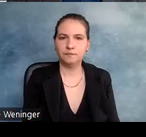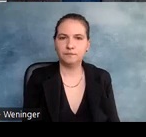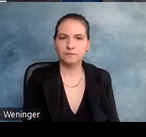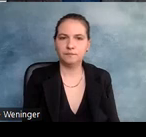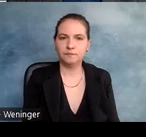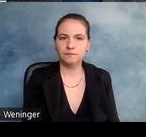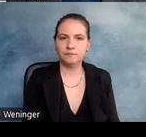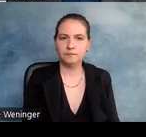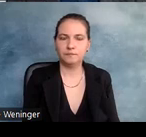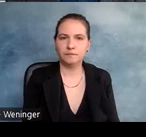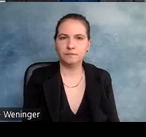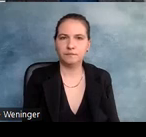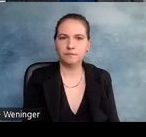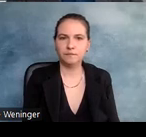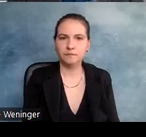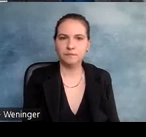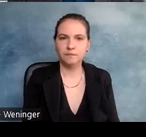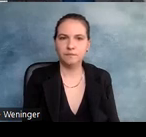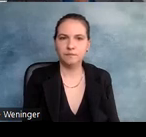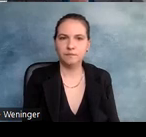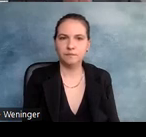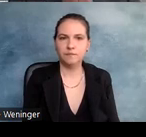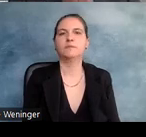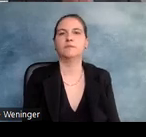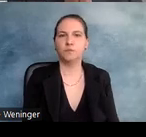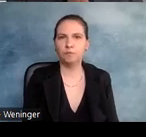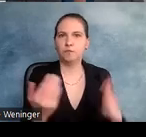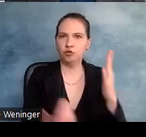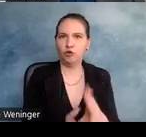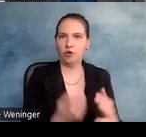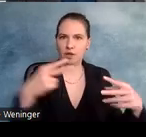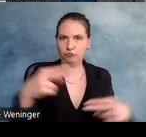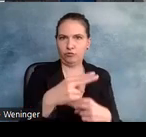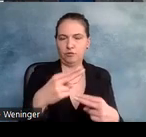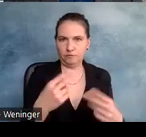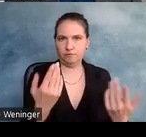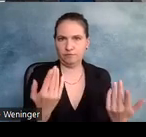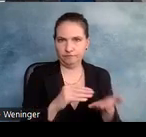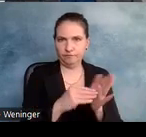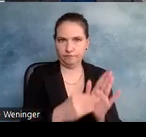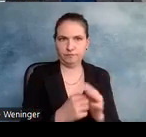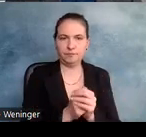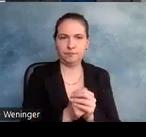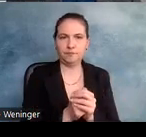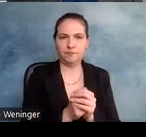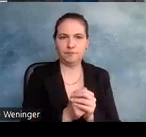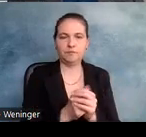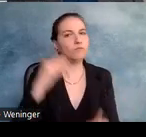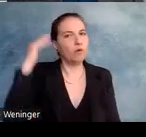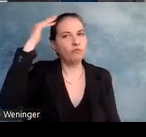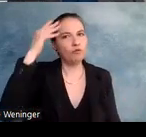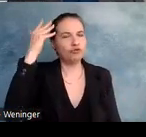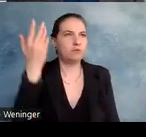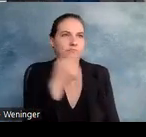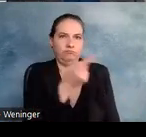gehe auf die neuen Abschnitte ein. Also, nehmen wir mal an, ihr steht jetzt vor